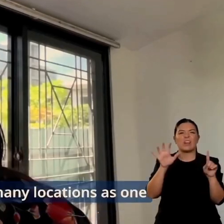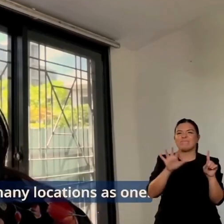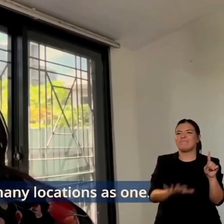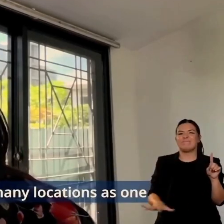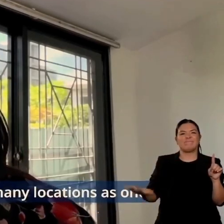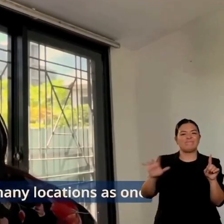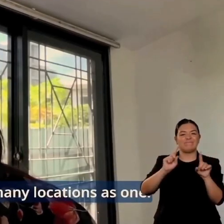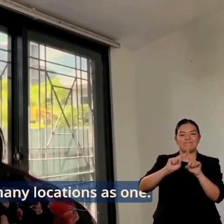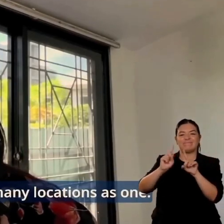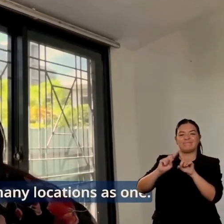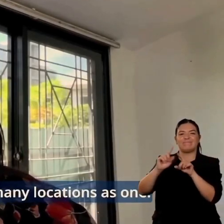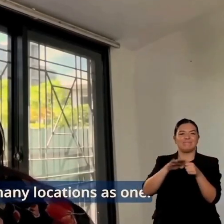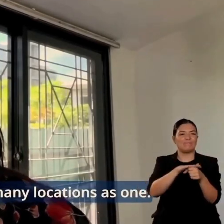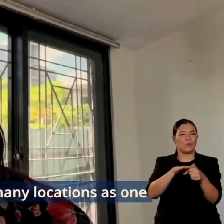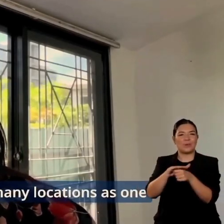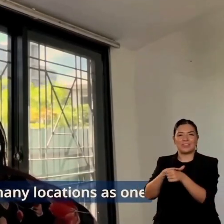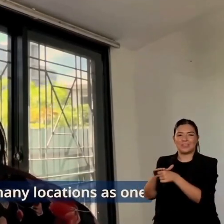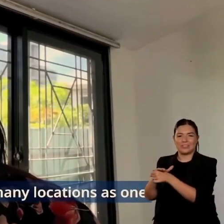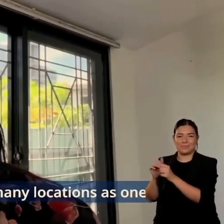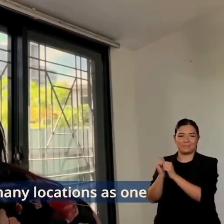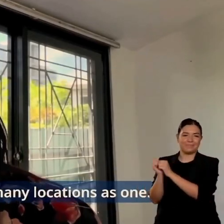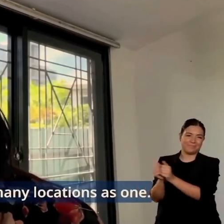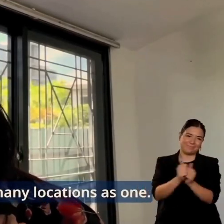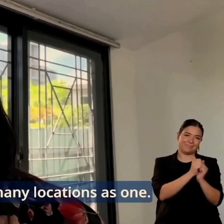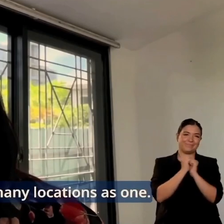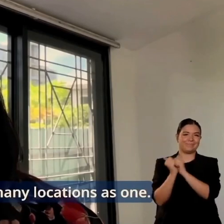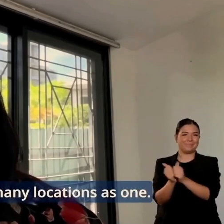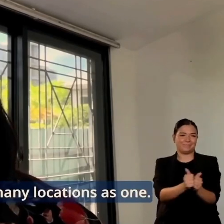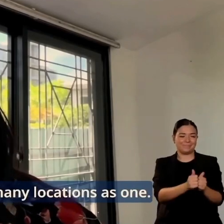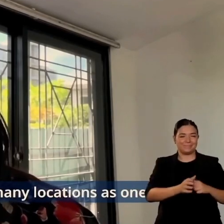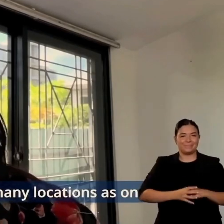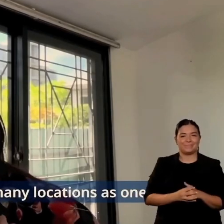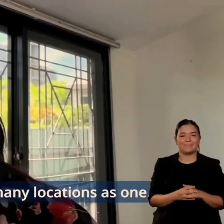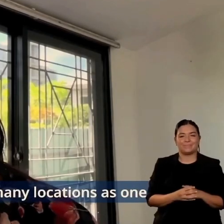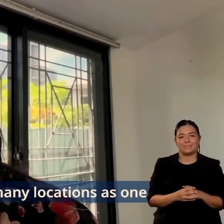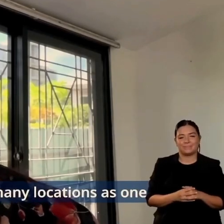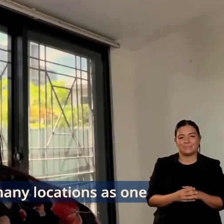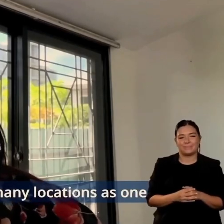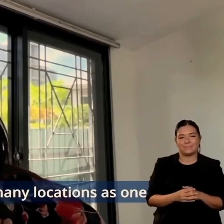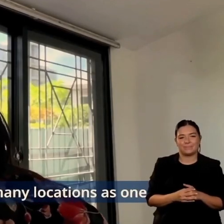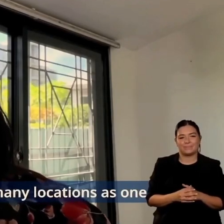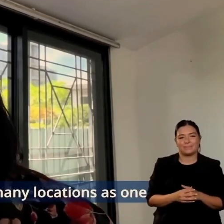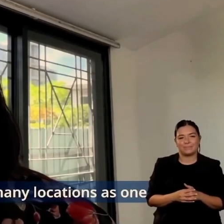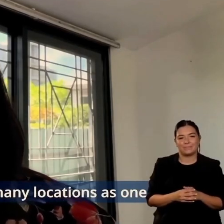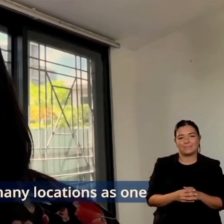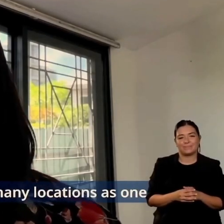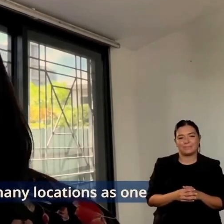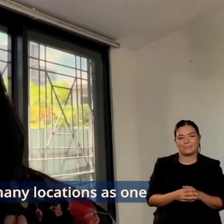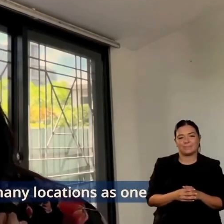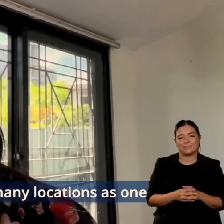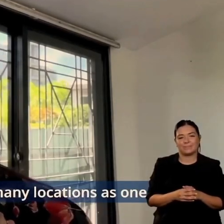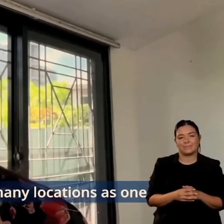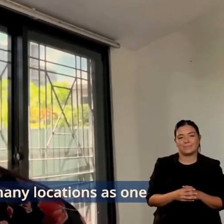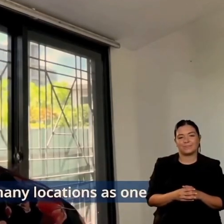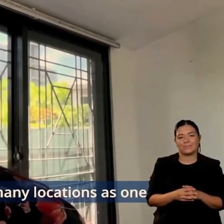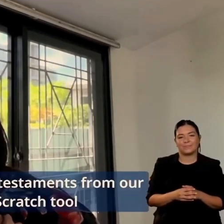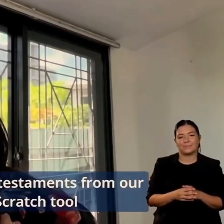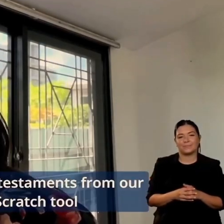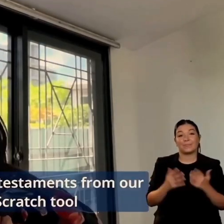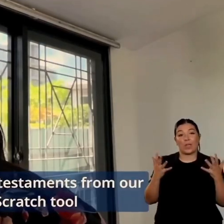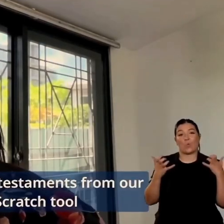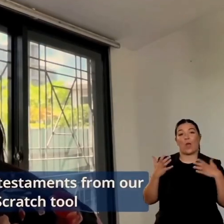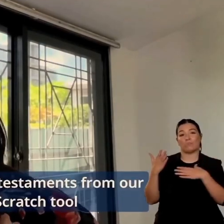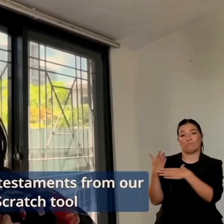anche condividere parte dei testimoni dei nostri bimbi che hanno utilizzato questi strumenti Scratch e hanno